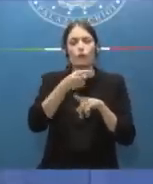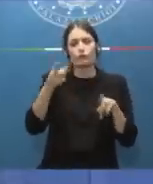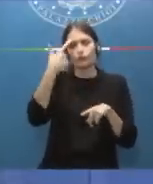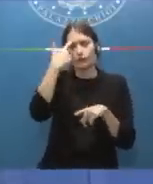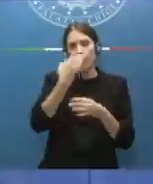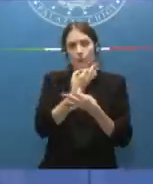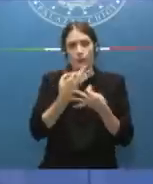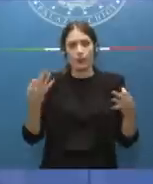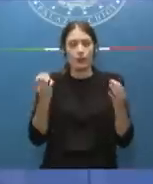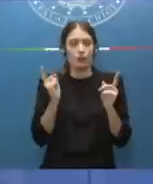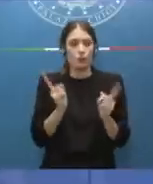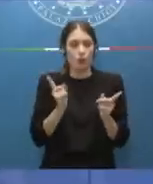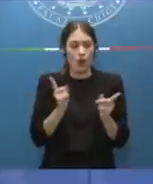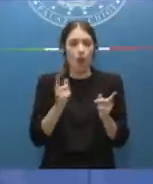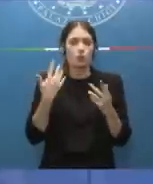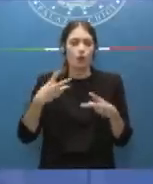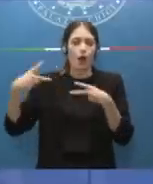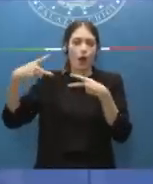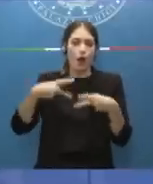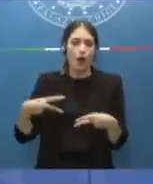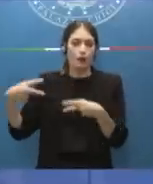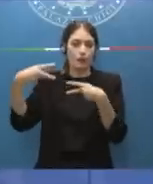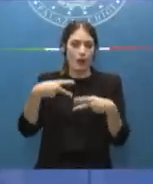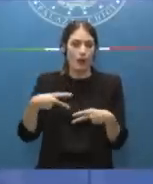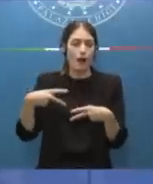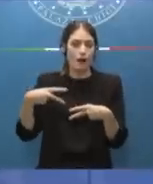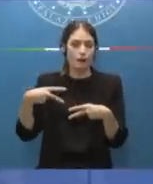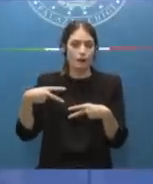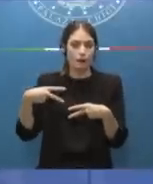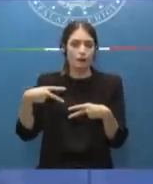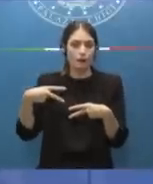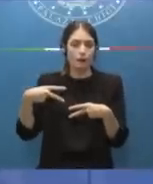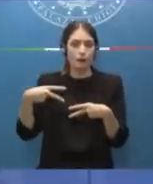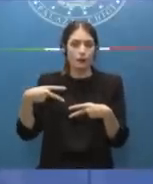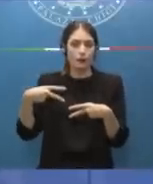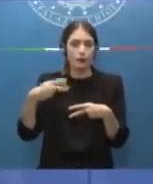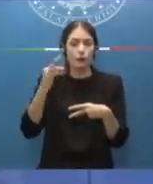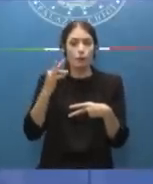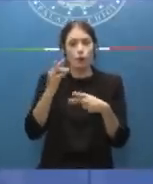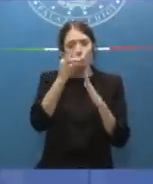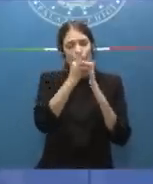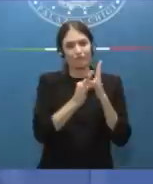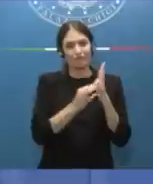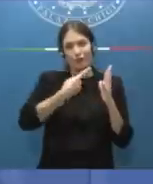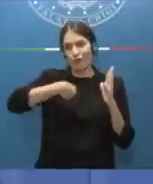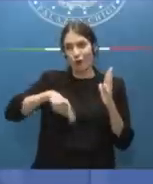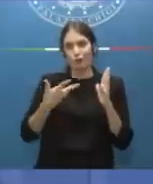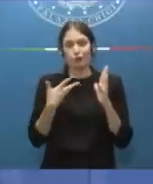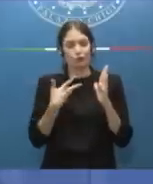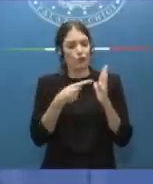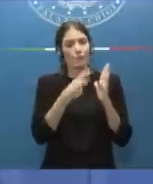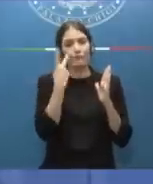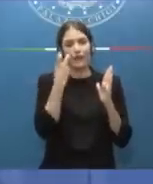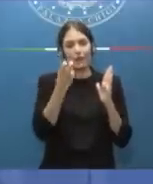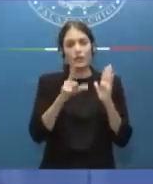diversi anni nel nostro ordinamento è prevista una previsione